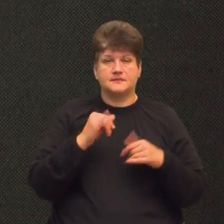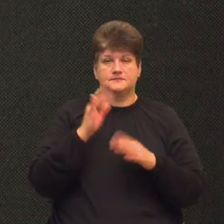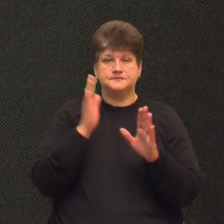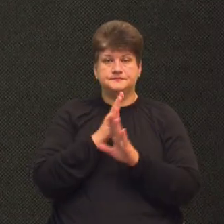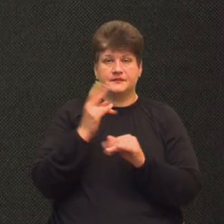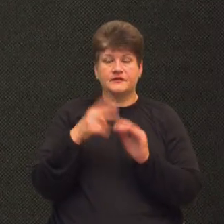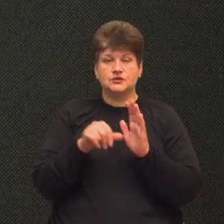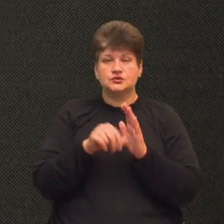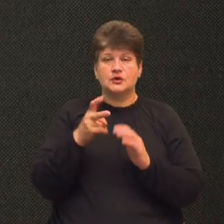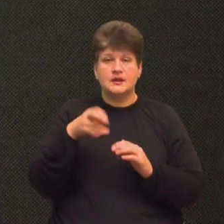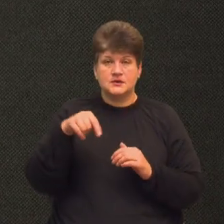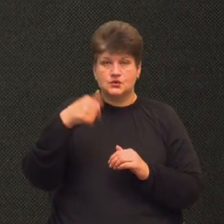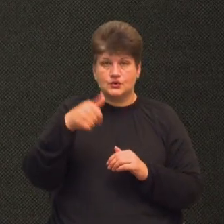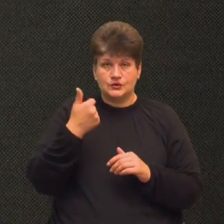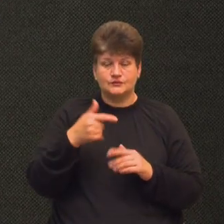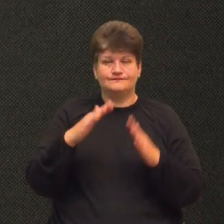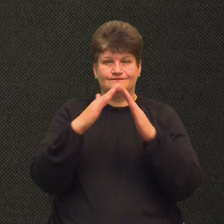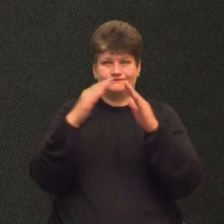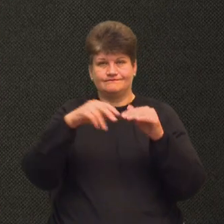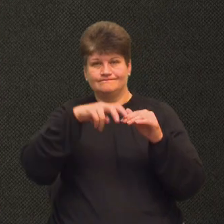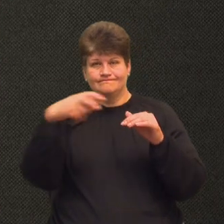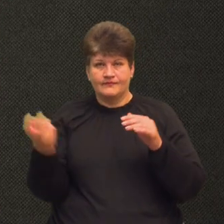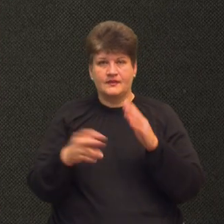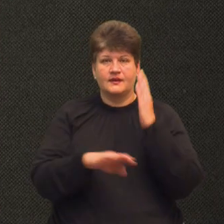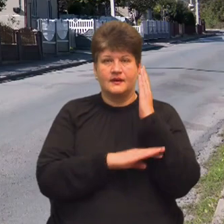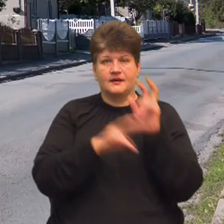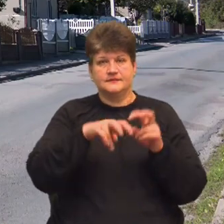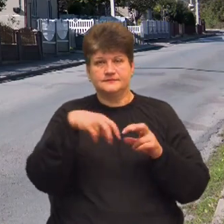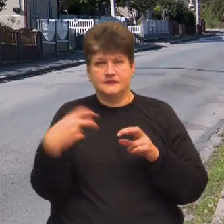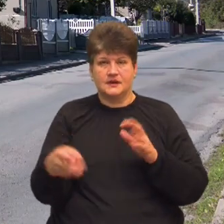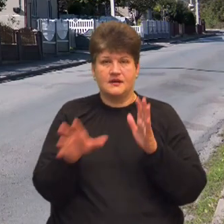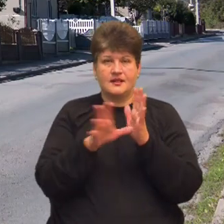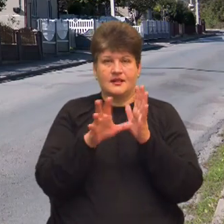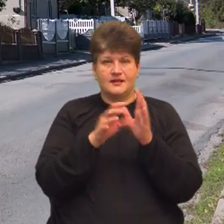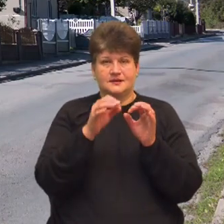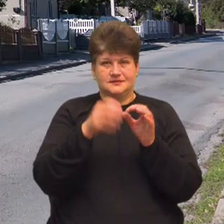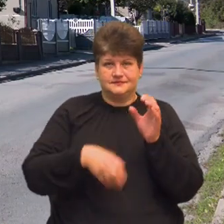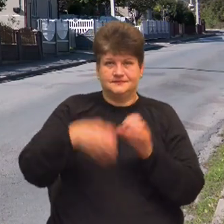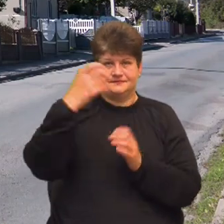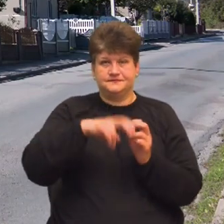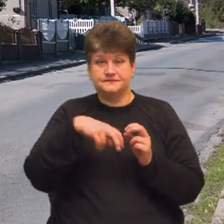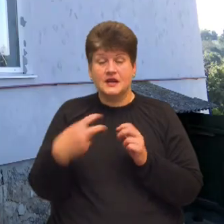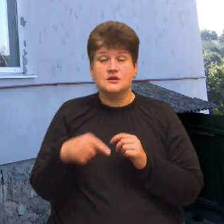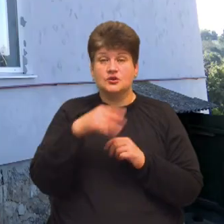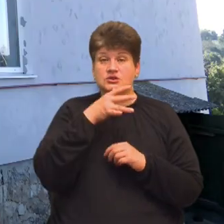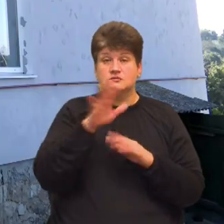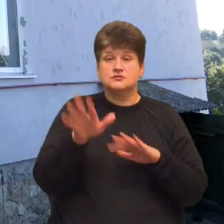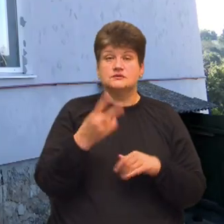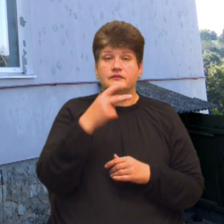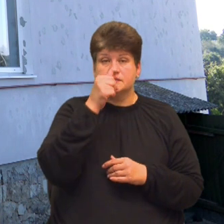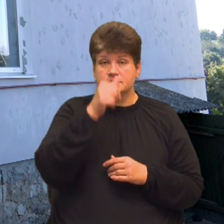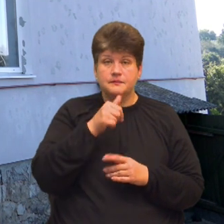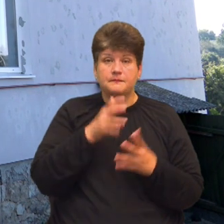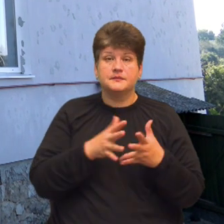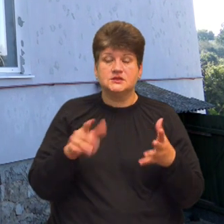Зірвані дахи, зруйновані будинки, повалені дерева та електроопори. З того часу минуло майже два місяці. Більшість